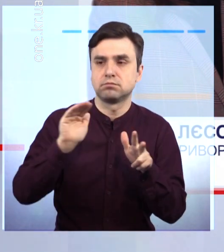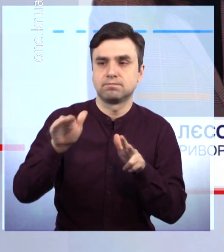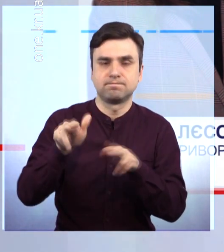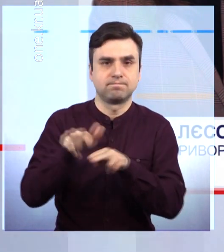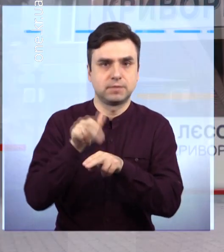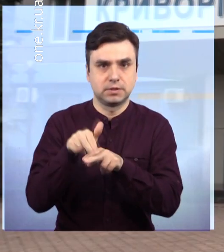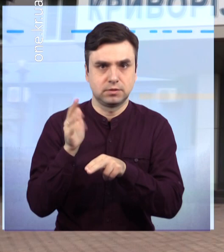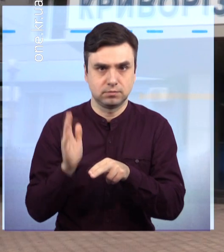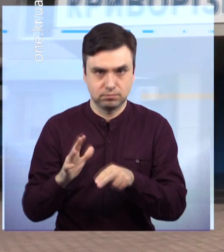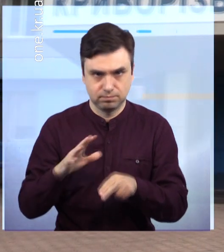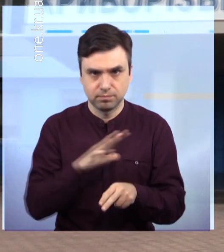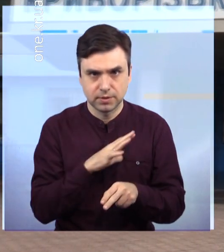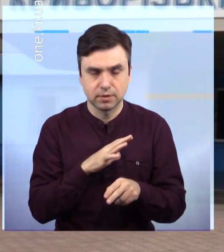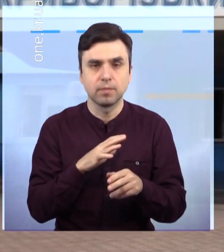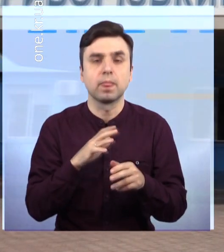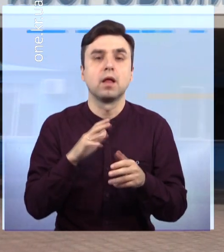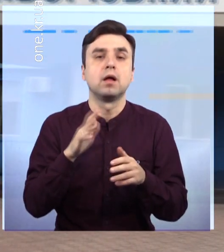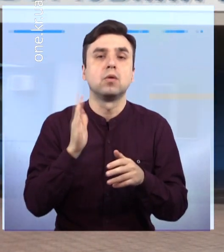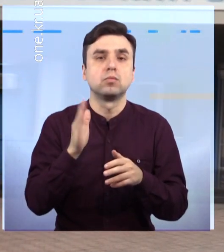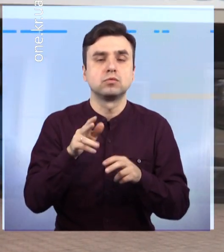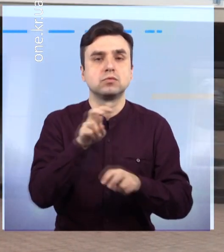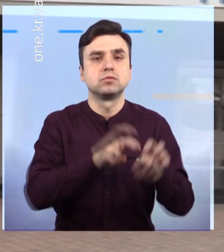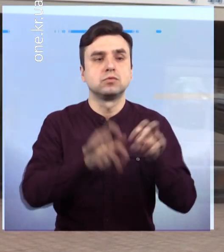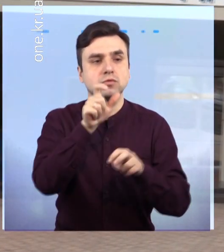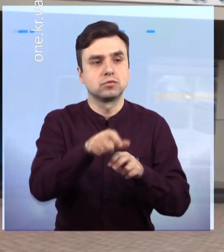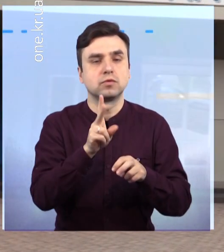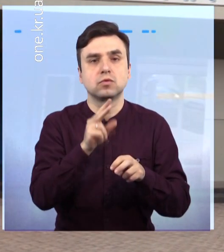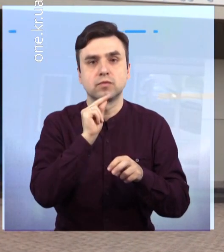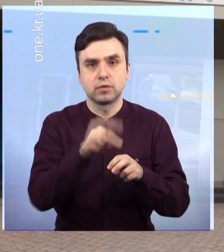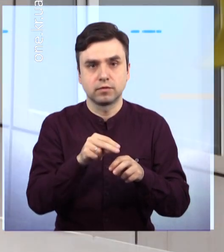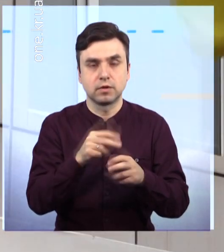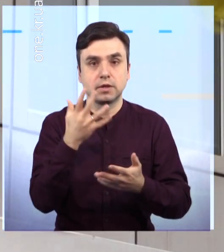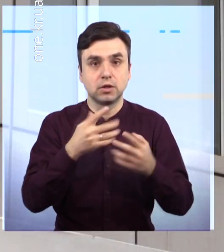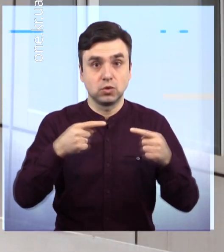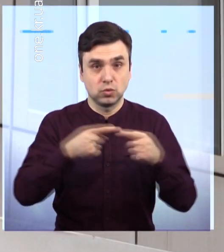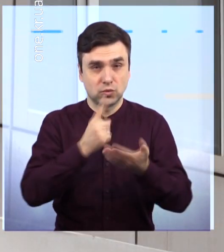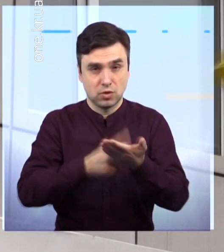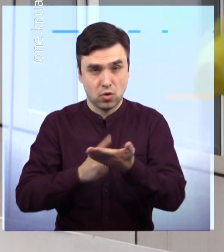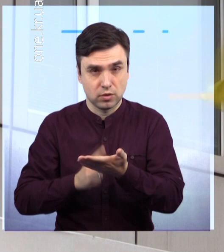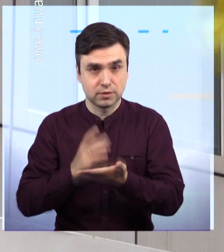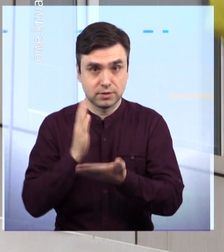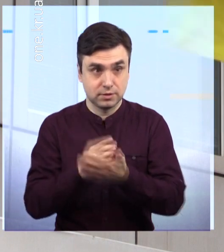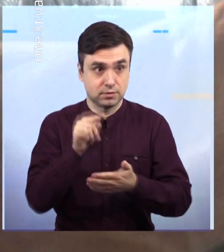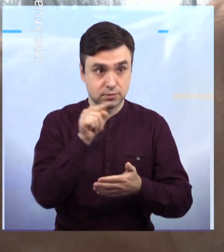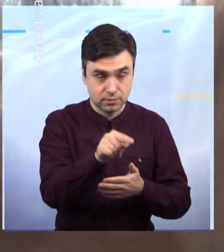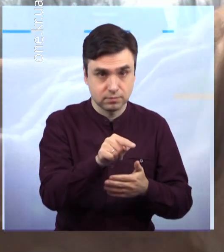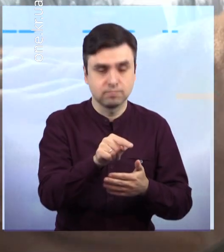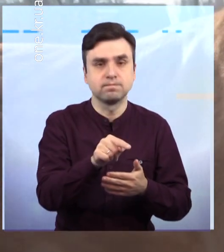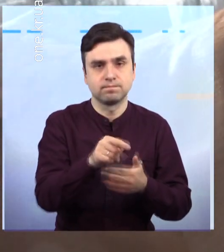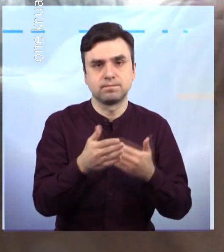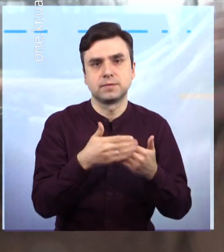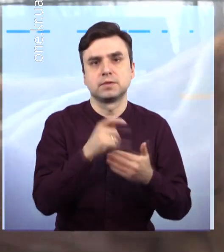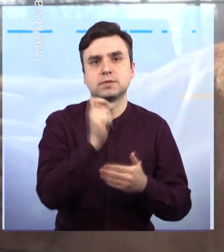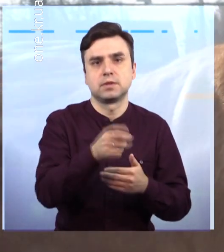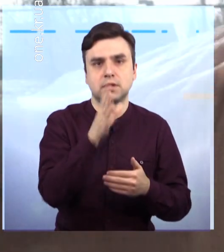відповідне рішення. Із заявою до поліції звернулися три родини, чої чотирилапі померли через утруйні пігулки. Притягувати